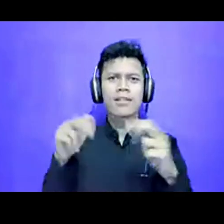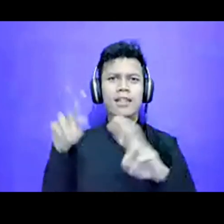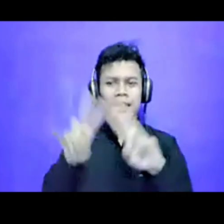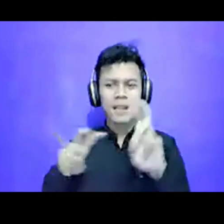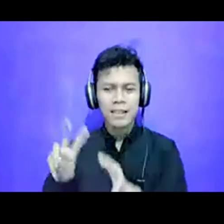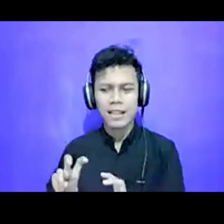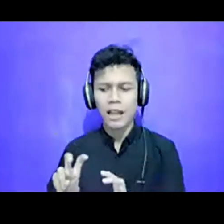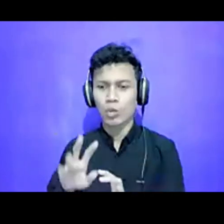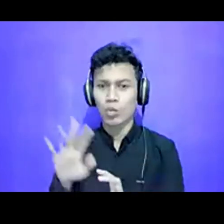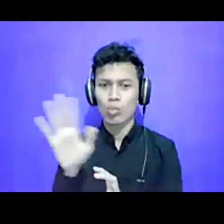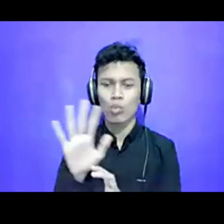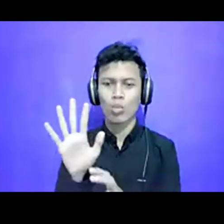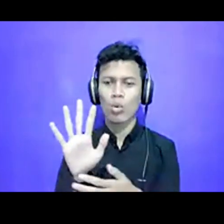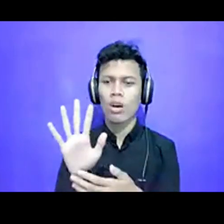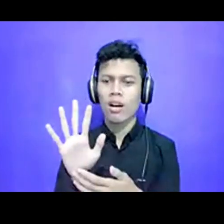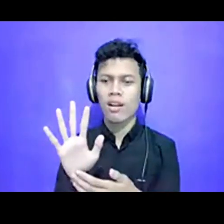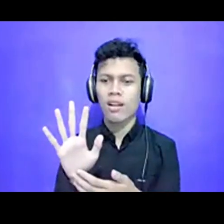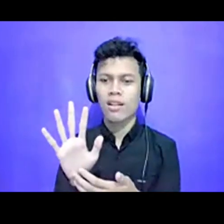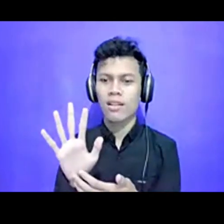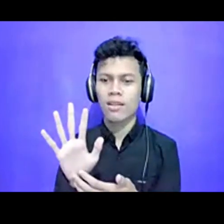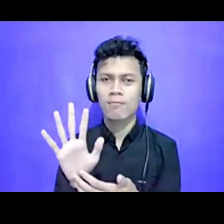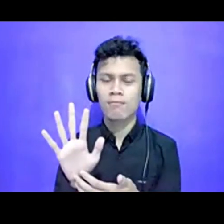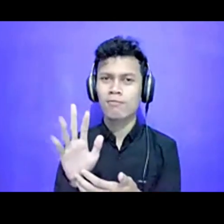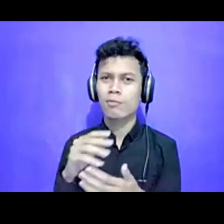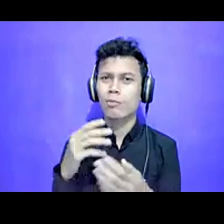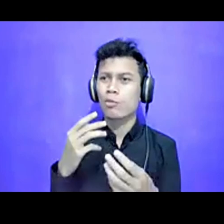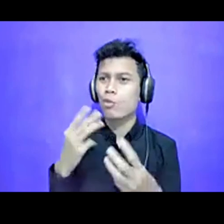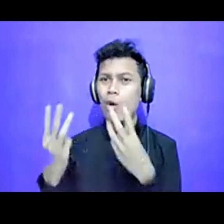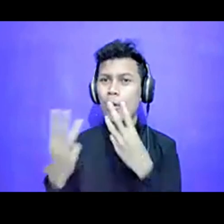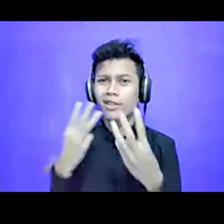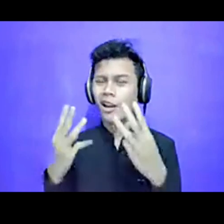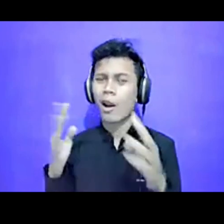hasil wawancara gitu.